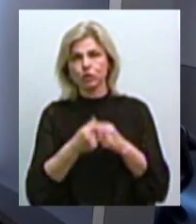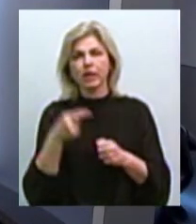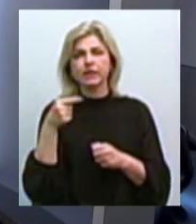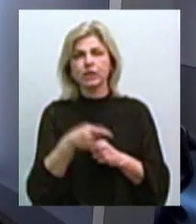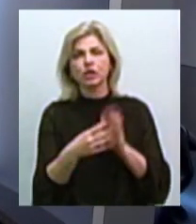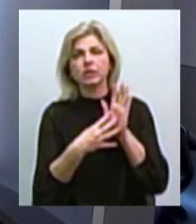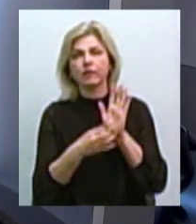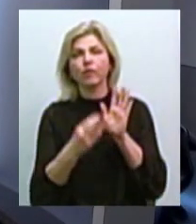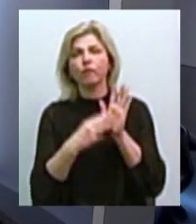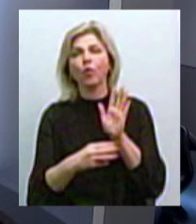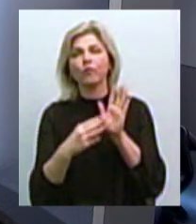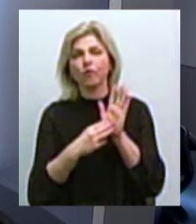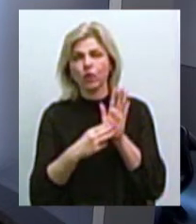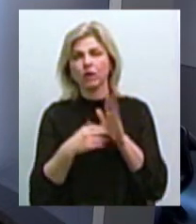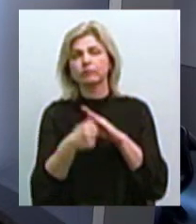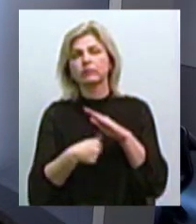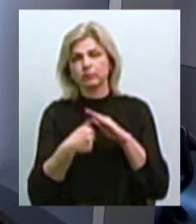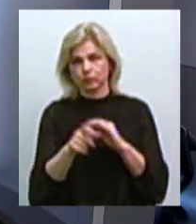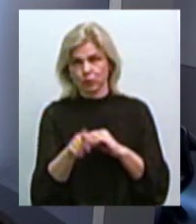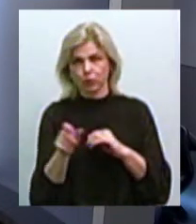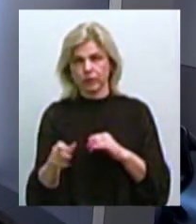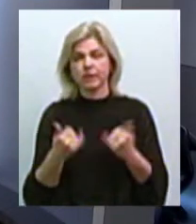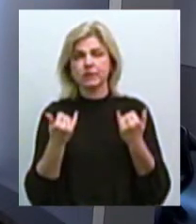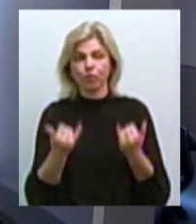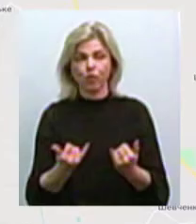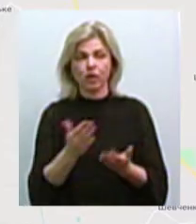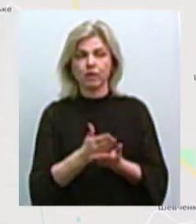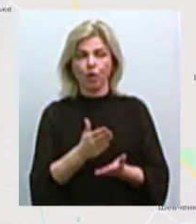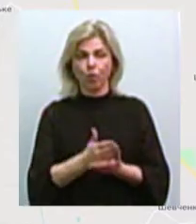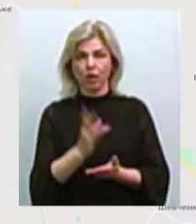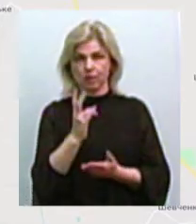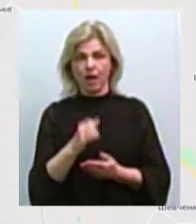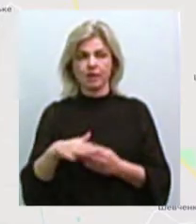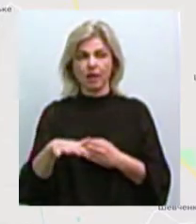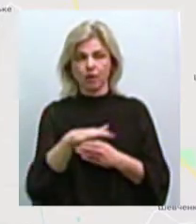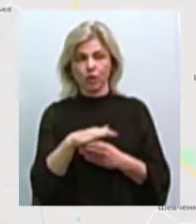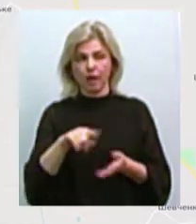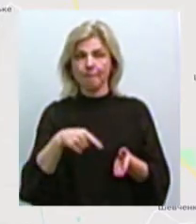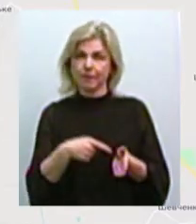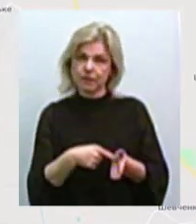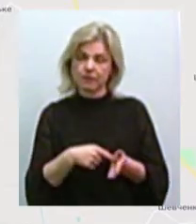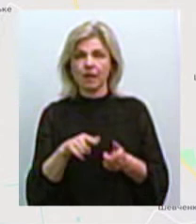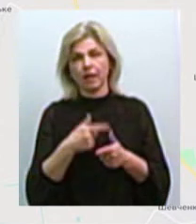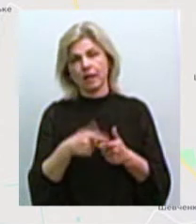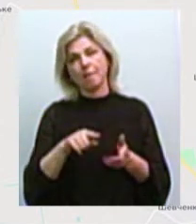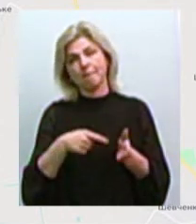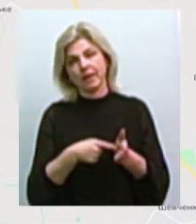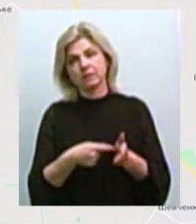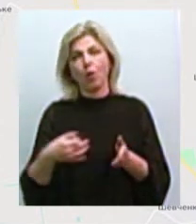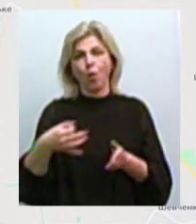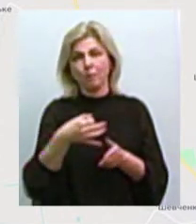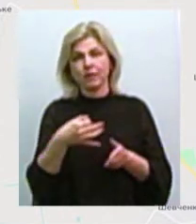безхатченків сьогодні знаходяться на території міста чи міста і області?